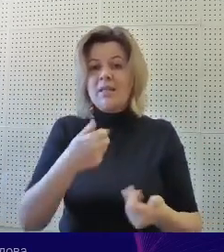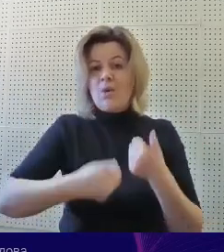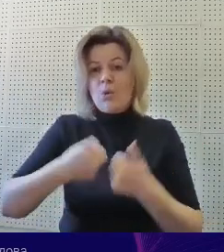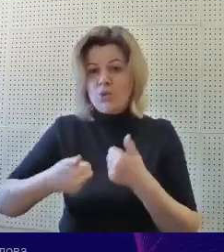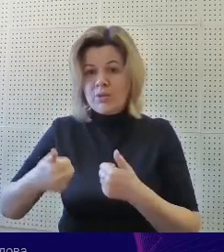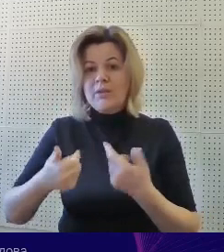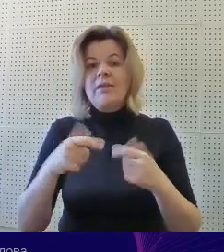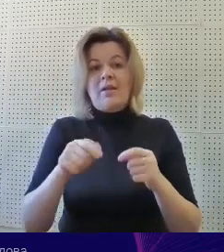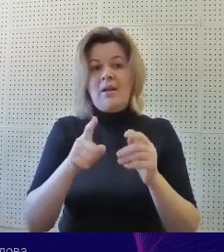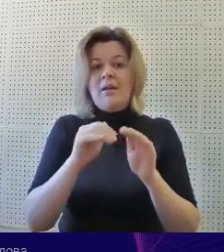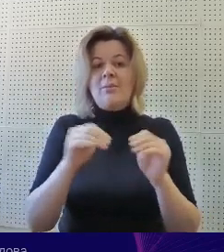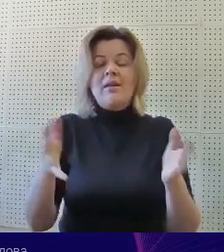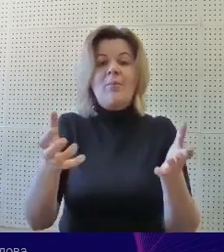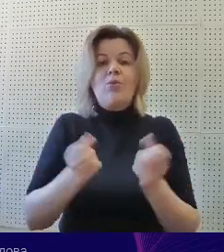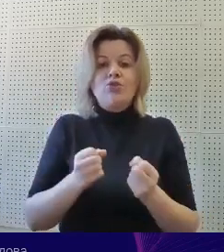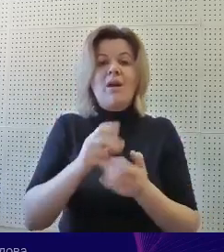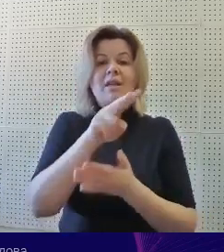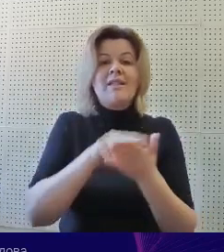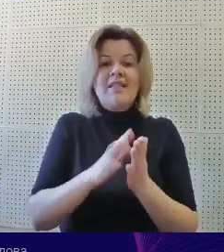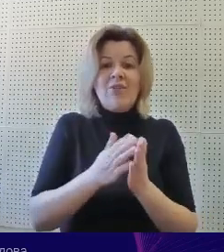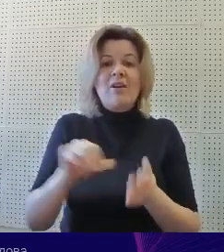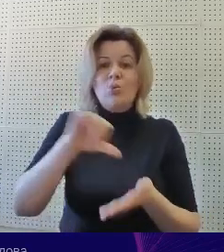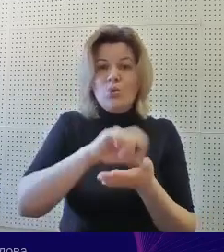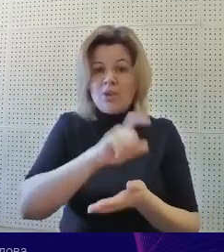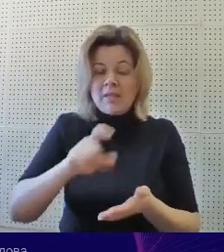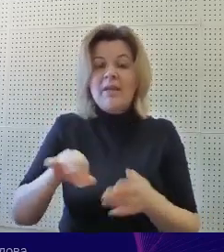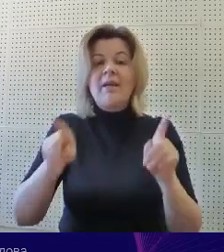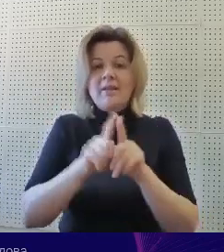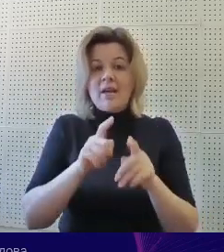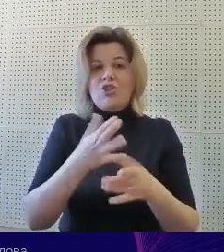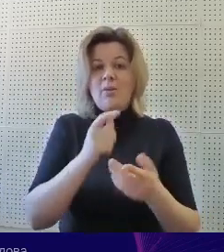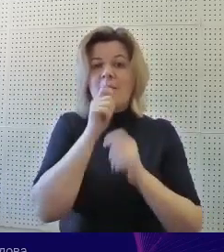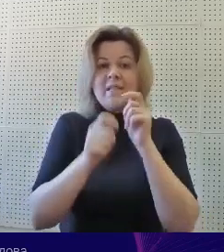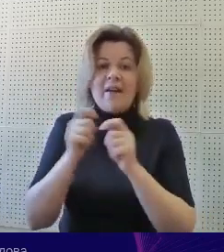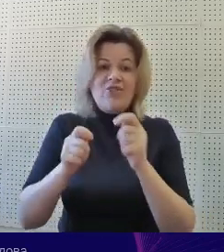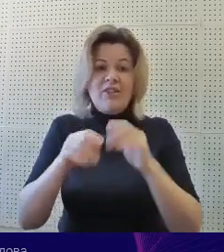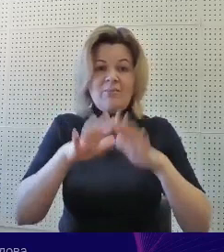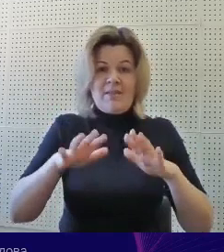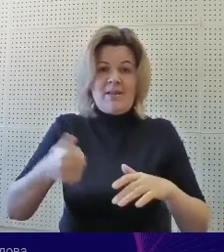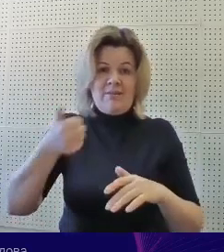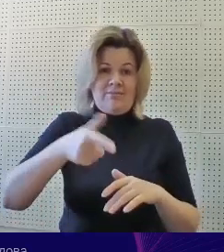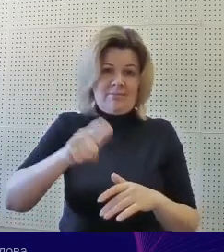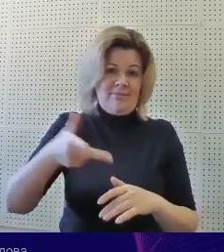всероссийских конкурсах, где получили не только сертификаты участников, но и прессовые места.